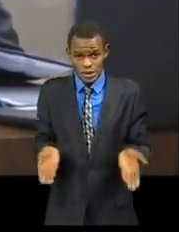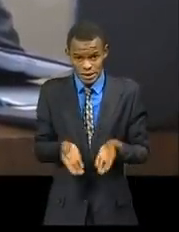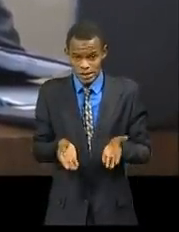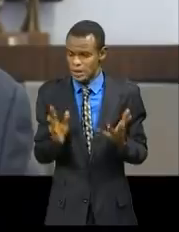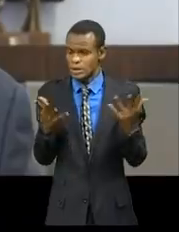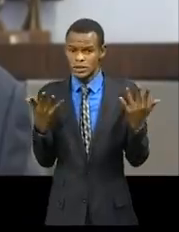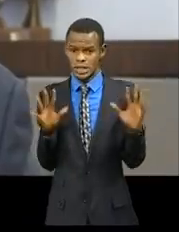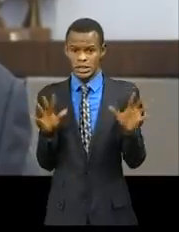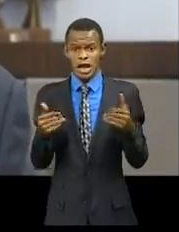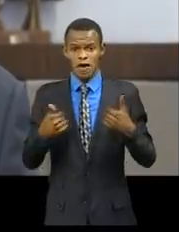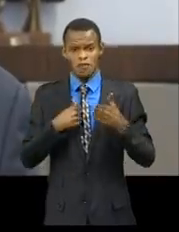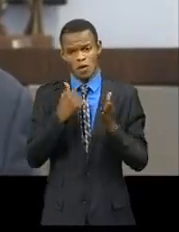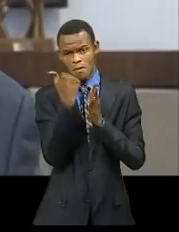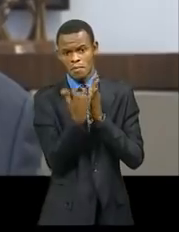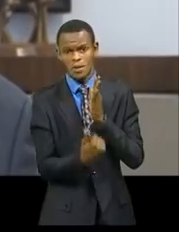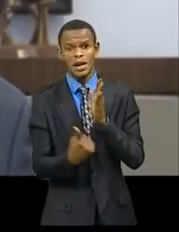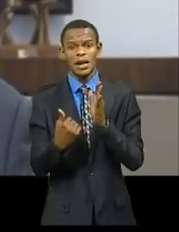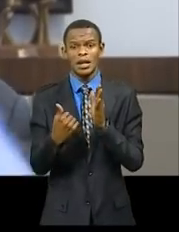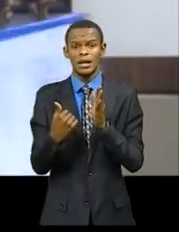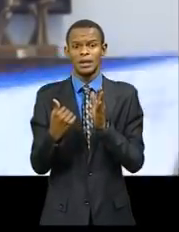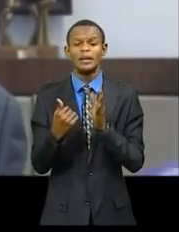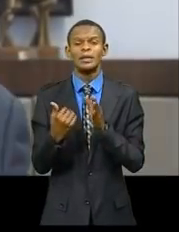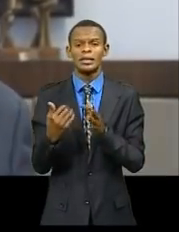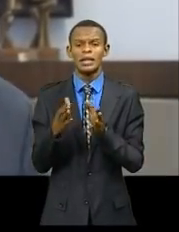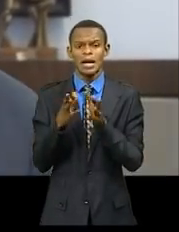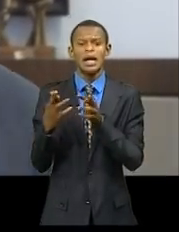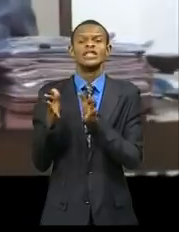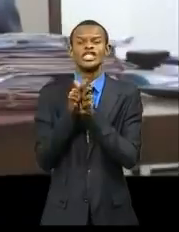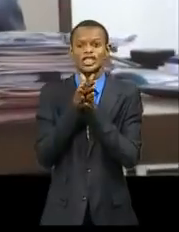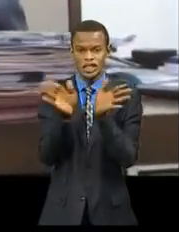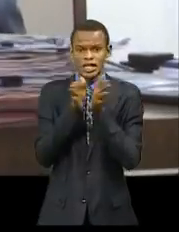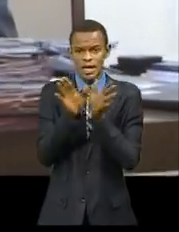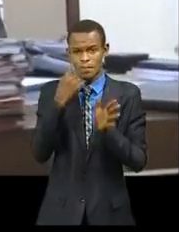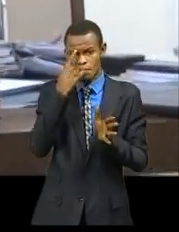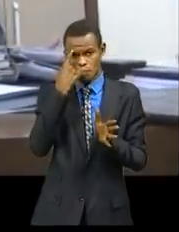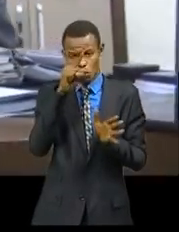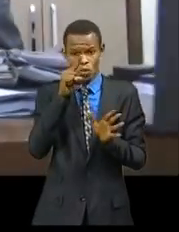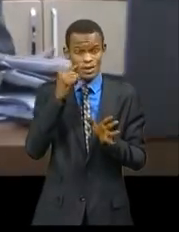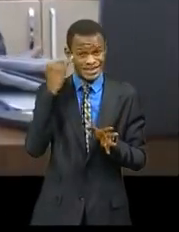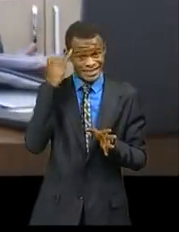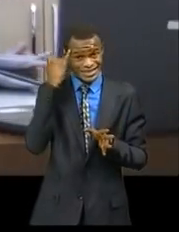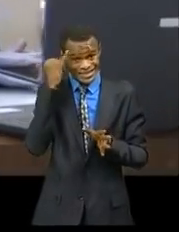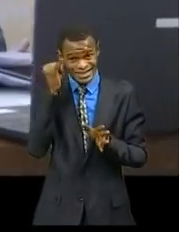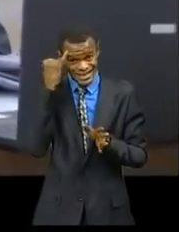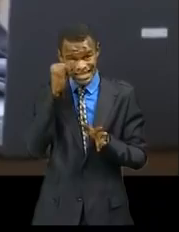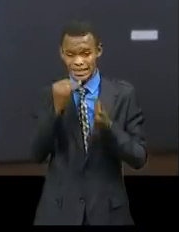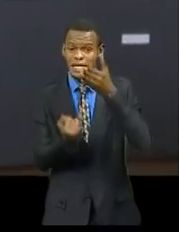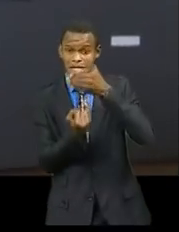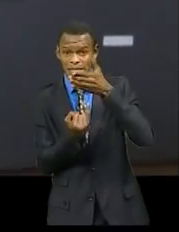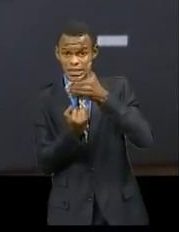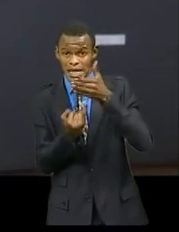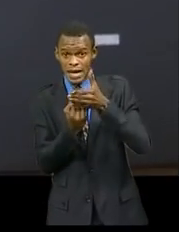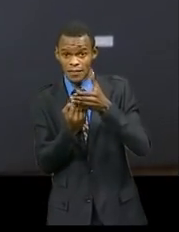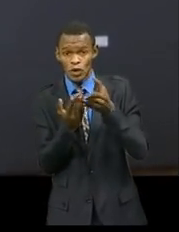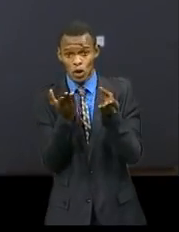'industrialisation et d'un document de la politique et des stratégies industrielles, il a été précisé que ces deux outils